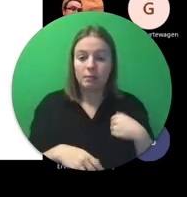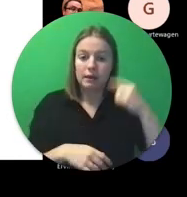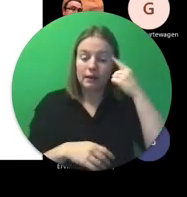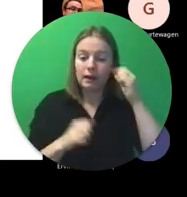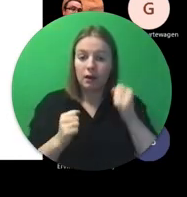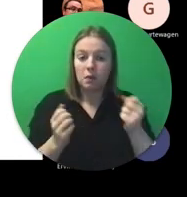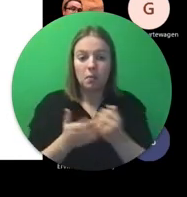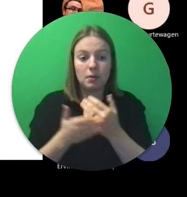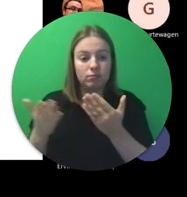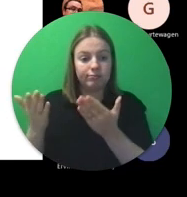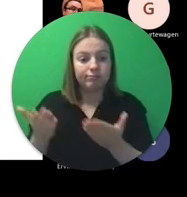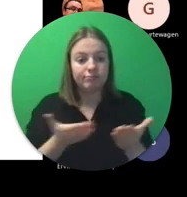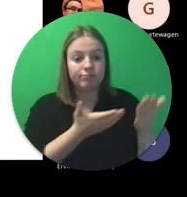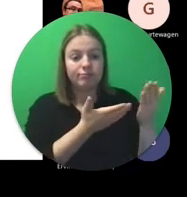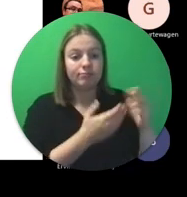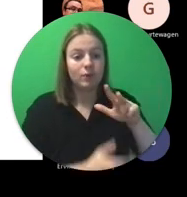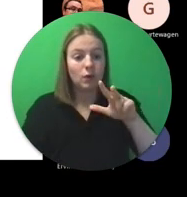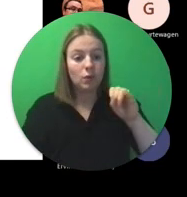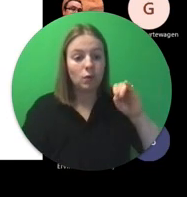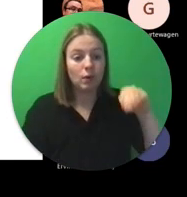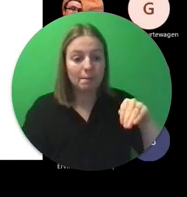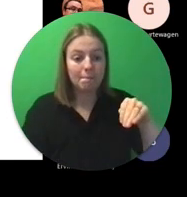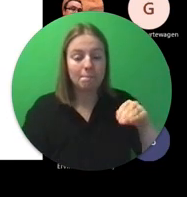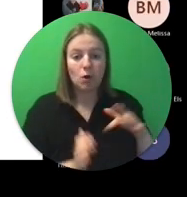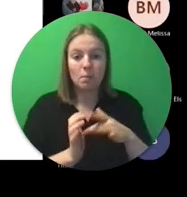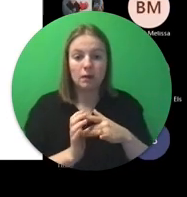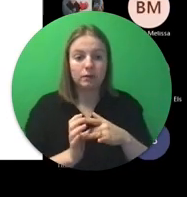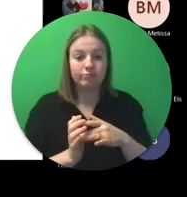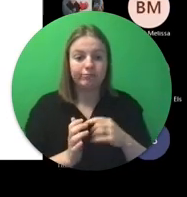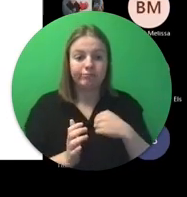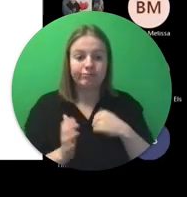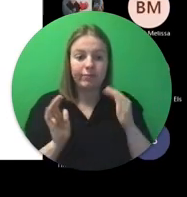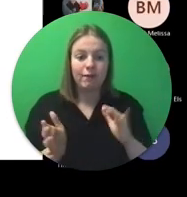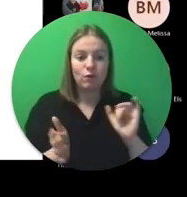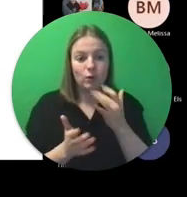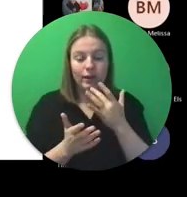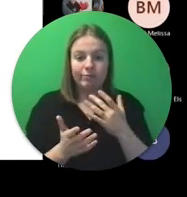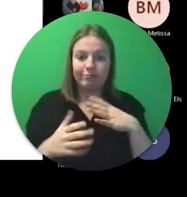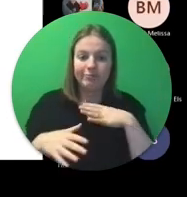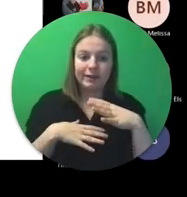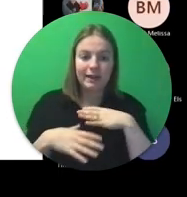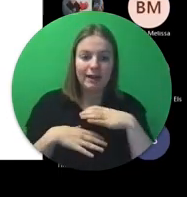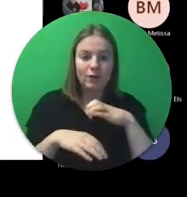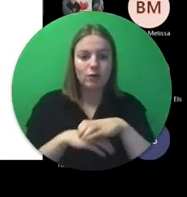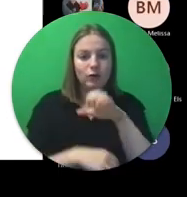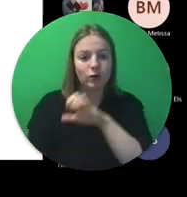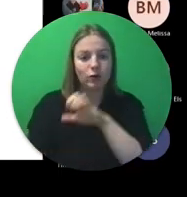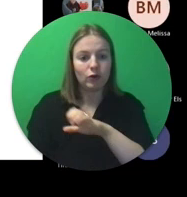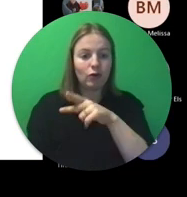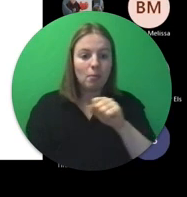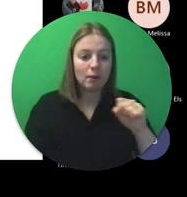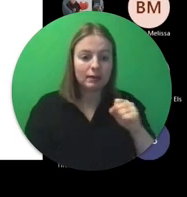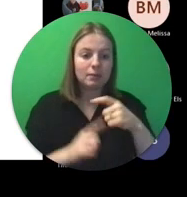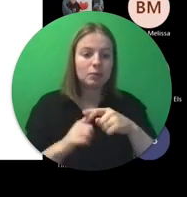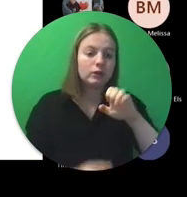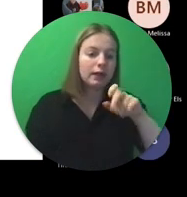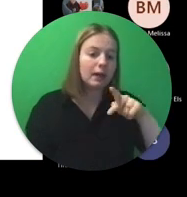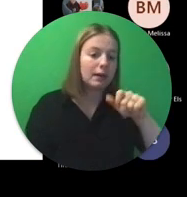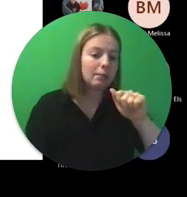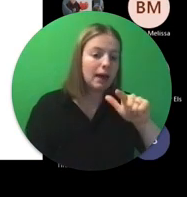het woord terug kan geven aan wim want dit was wat ik jullie wou meegeven rond europa's en epale